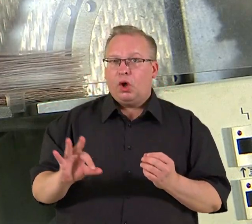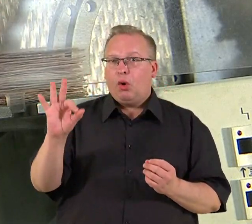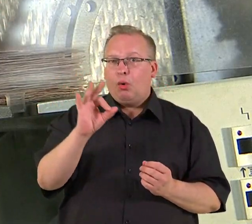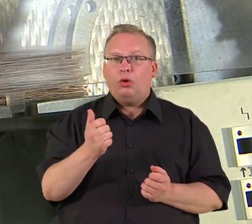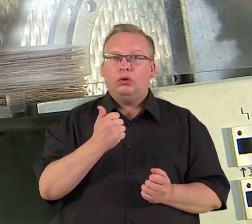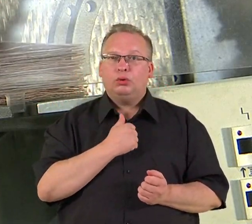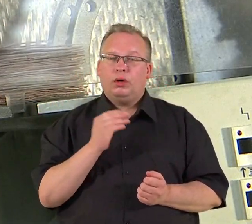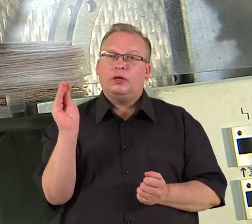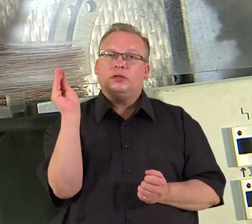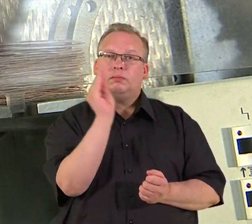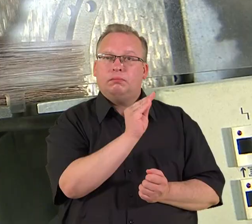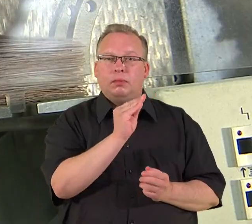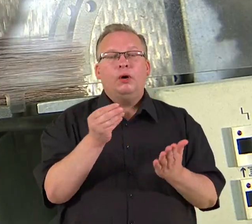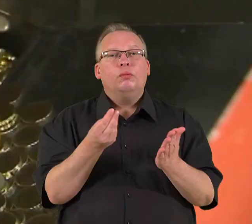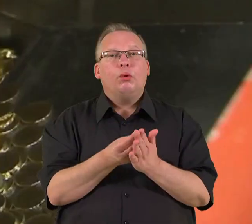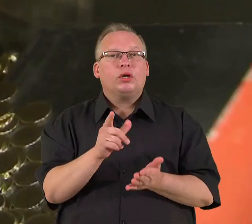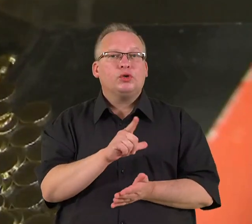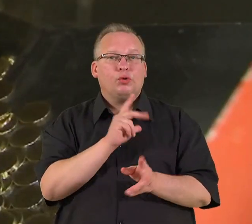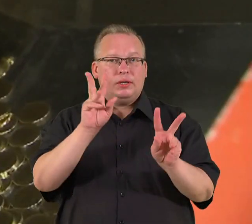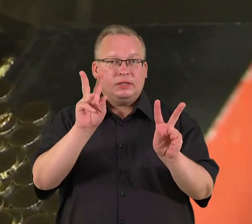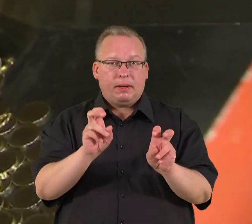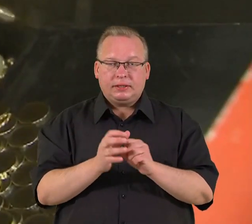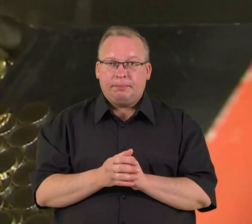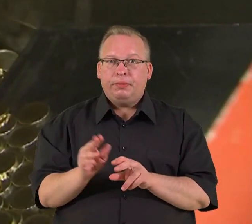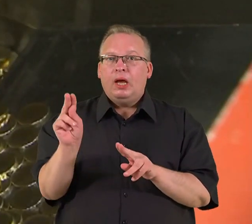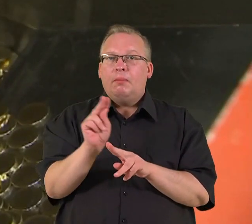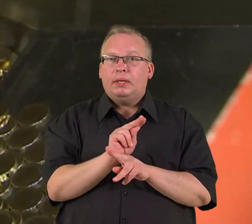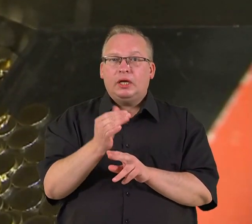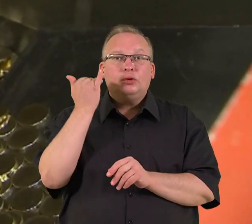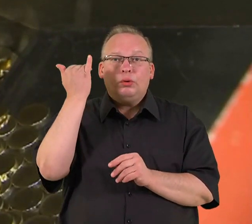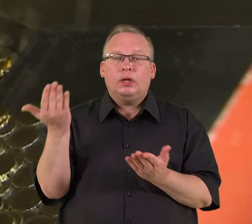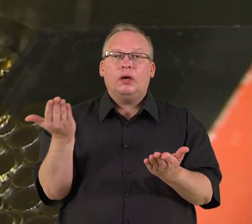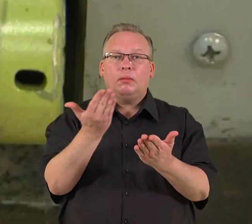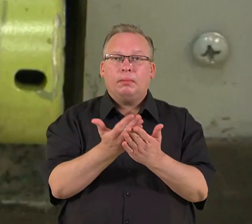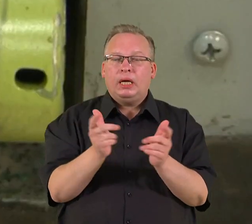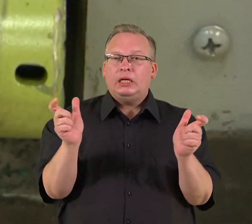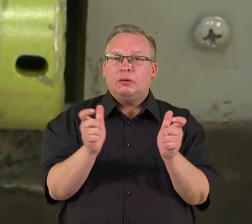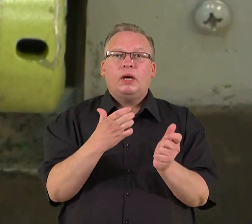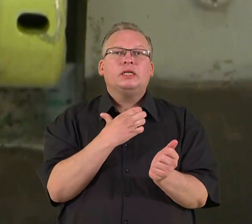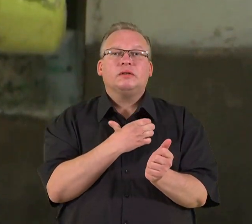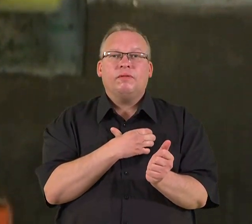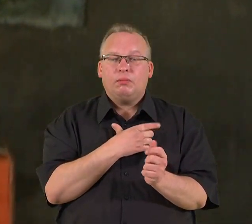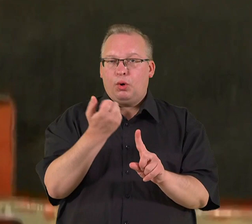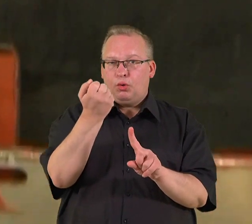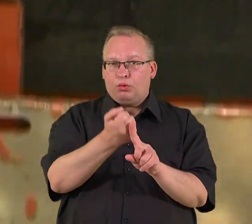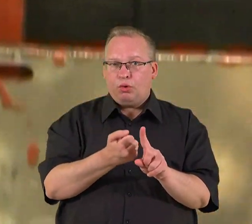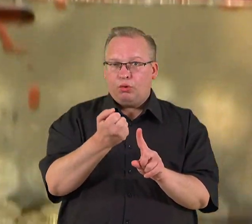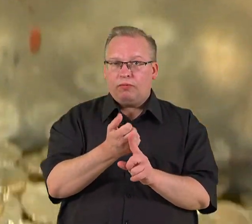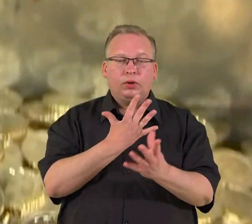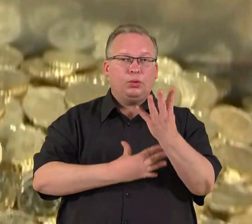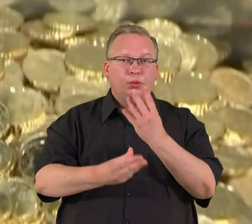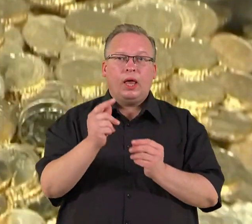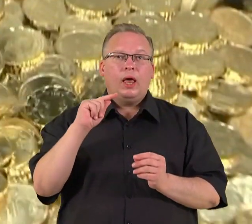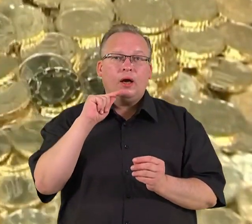turės informuoti mokėsčių inspekcija. Pataisų inicijatorių teigimu tokie ribojimai bus svarbi priemonė kovojant su šešėlinė